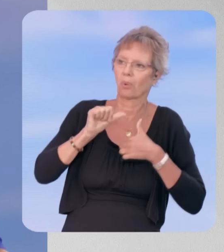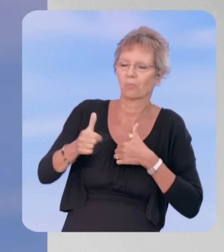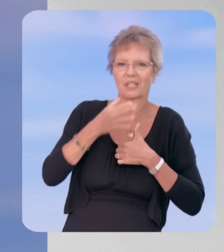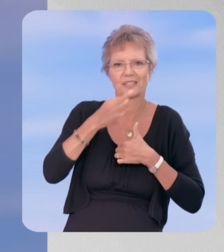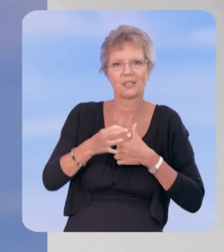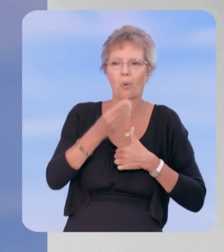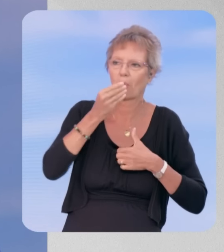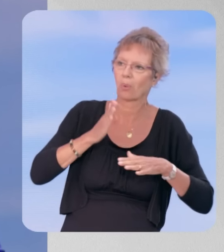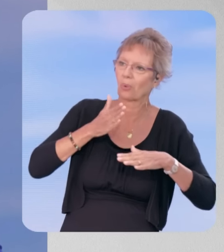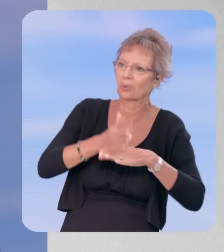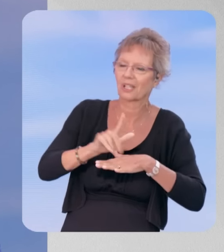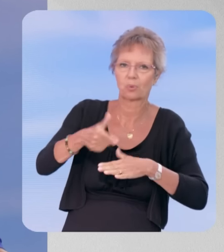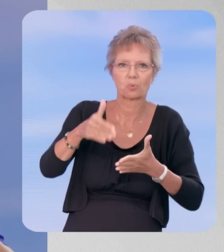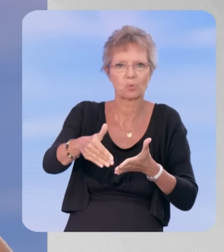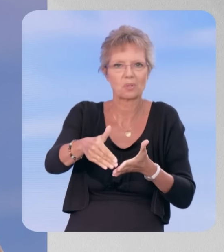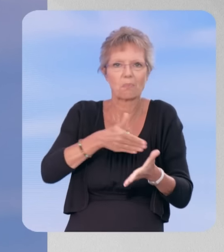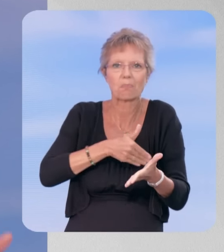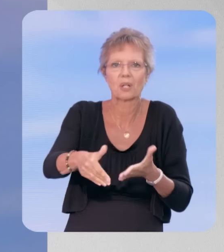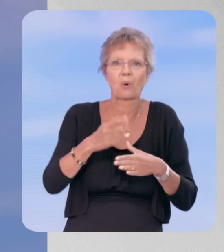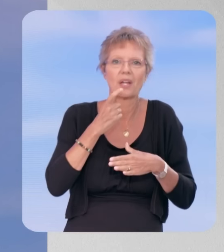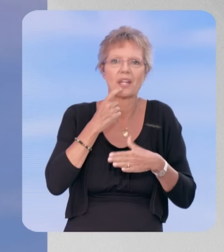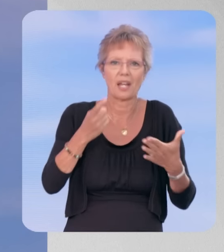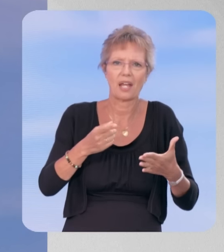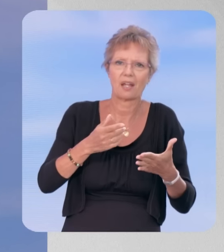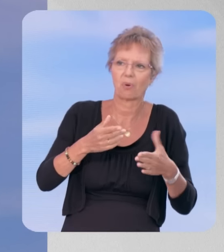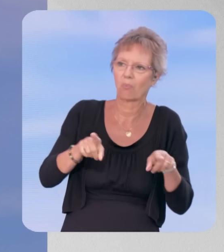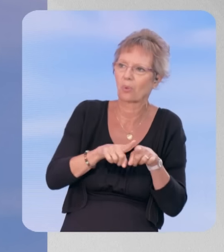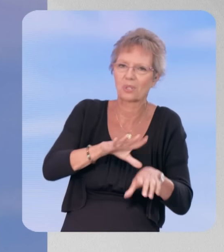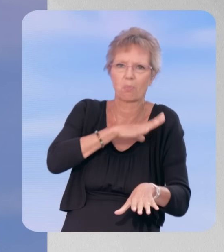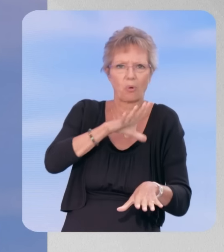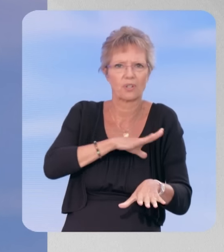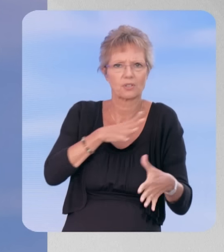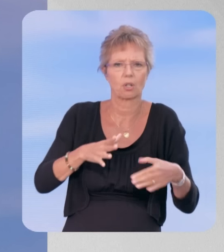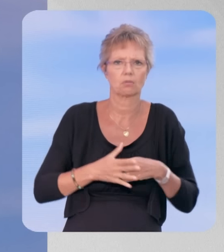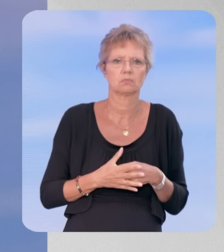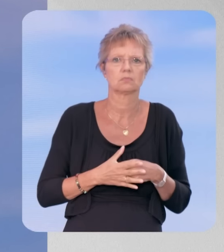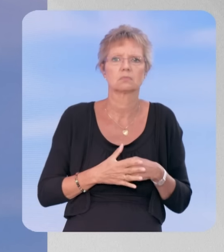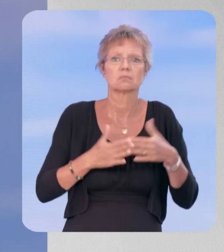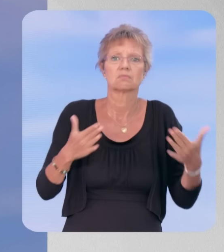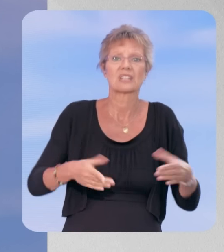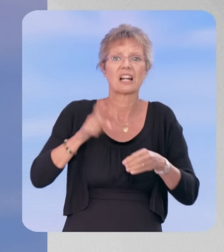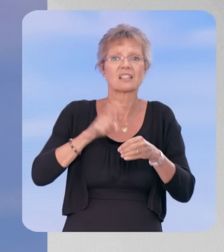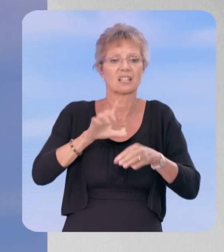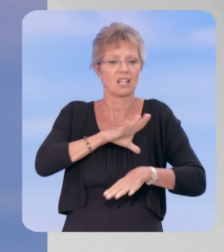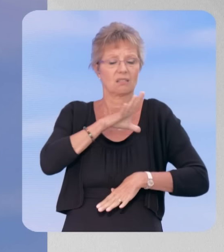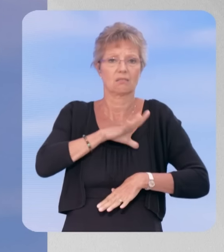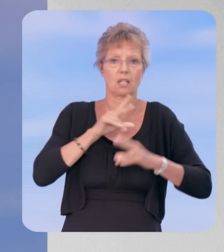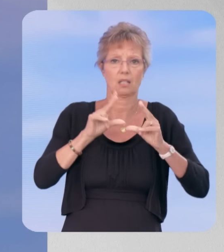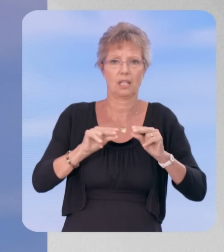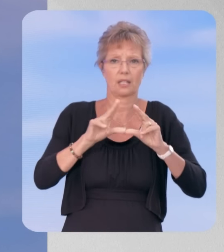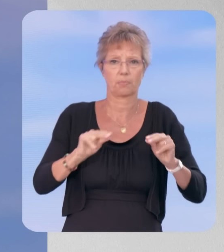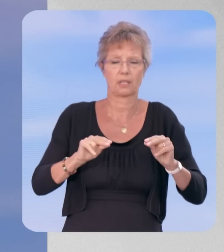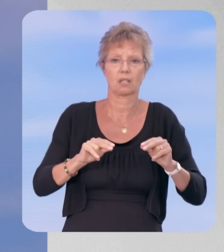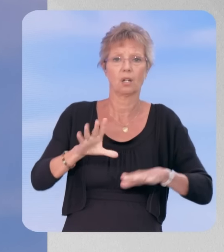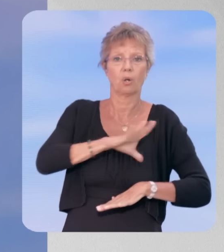12 millions d'élèves, vous en parlez, aux professeurs, mais aussi aux personnels de l'éducation. Parce que les syndicats, notamment des enseignants, expliquent qu'il n'y aura pas un